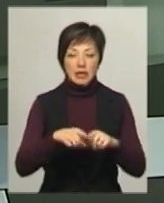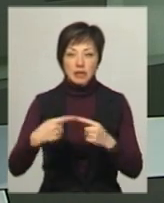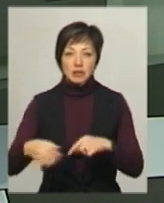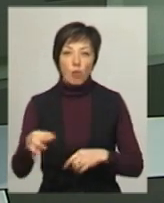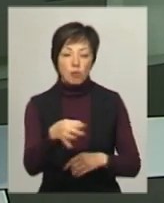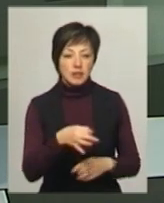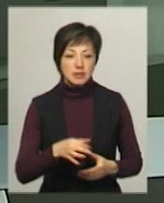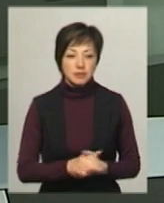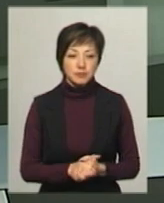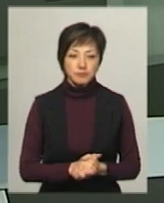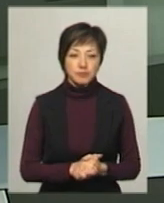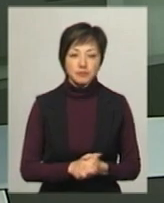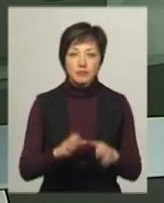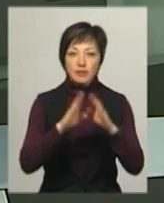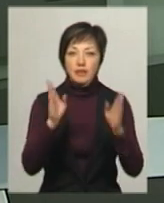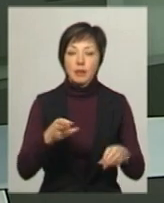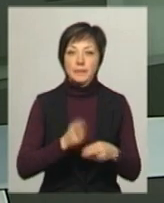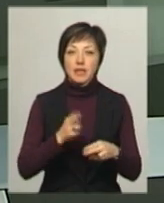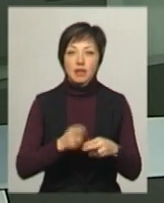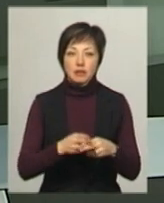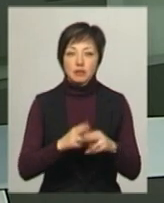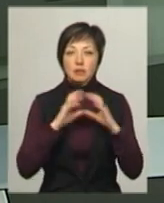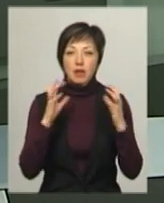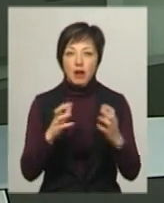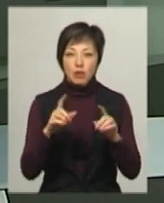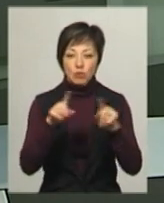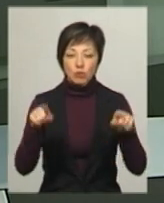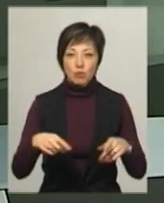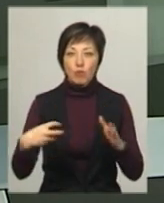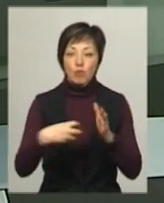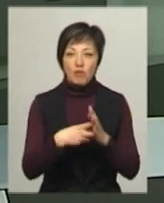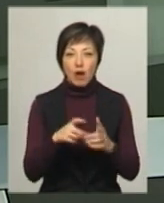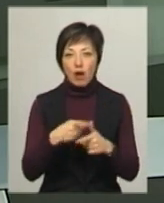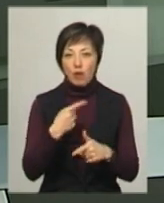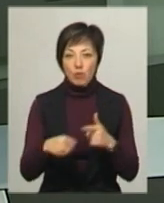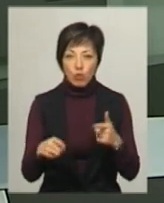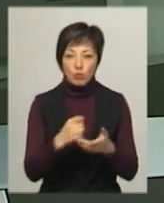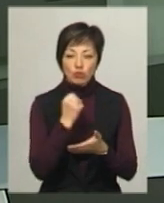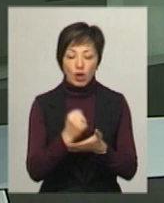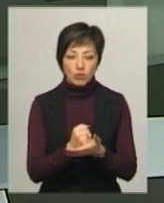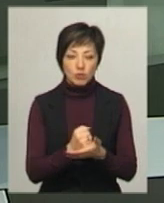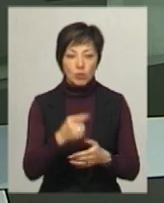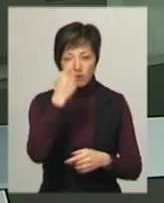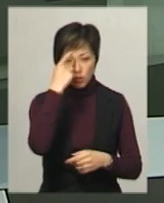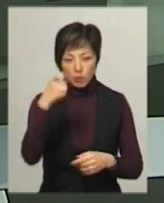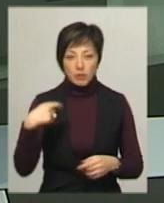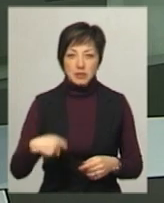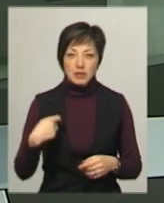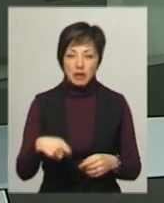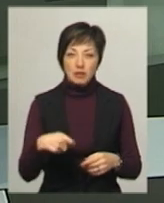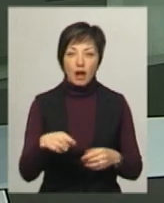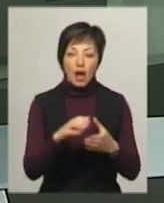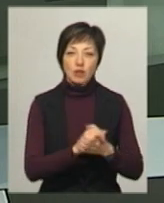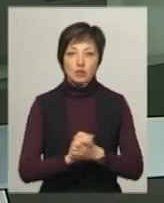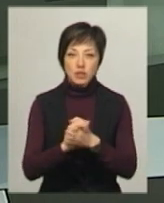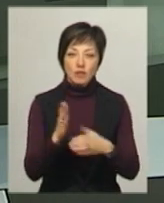області. Сейфи та металеві шафи для зберігання бюлетенів пломбуватимуть або опечатуватимуть, повідомив президент Асоціації